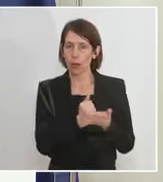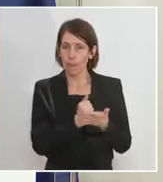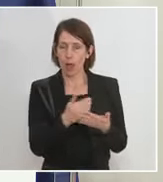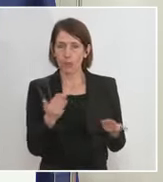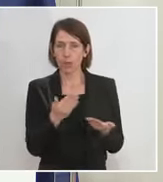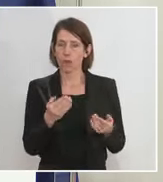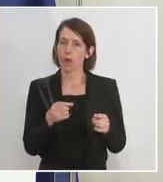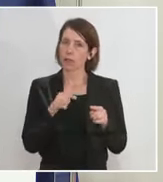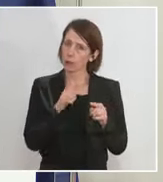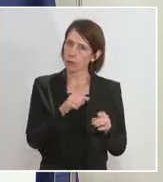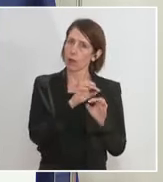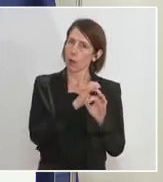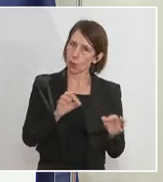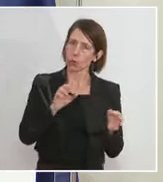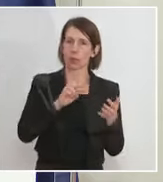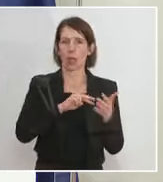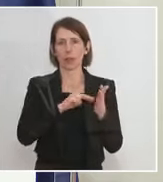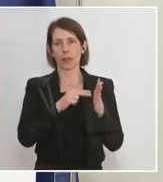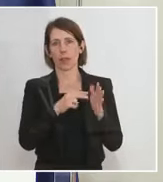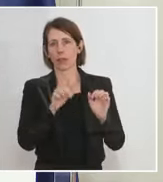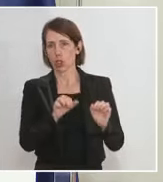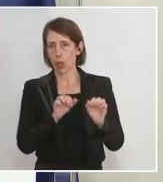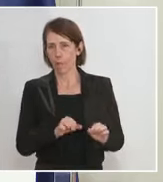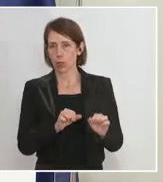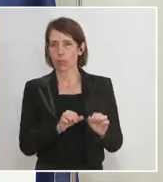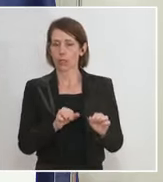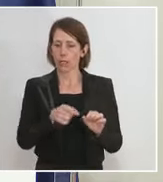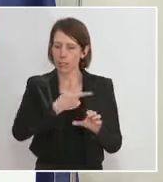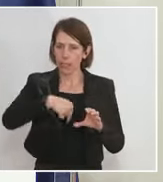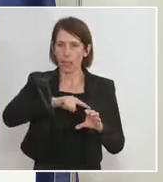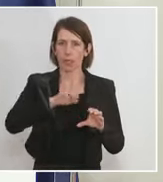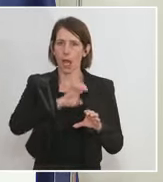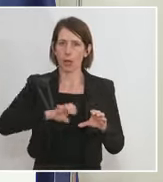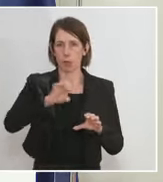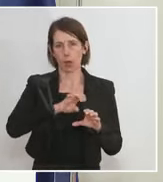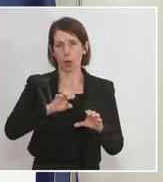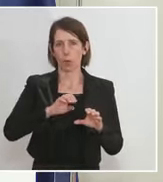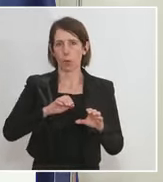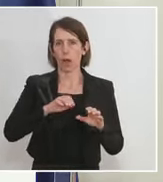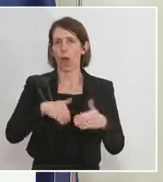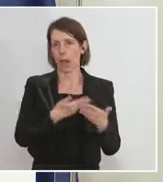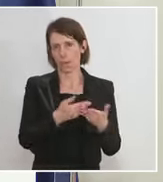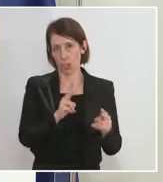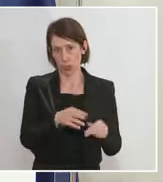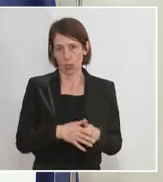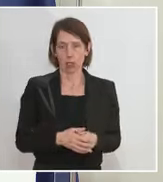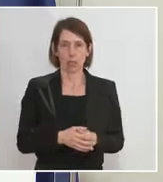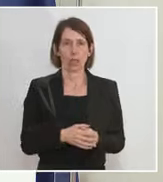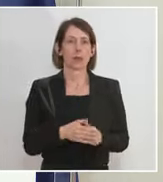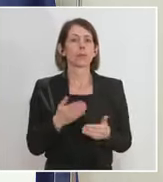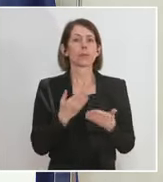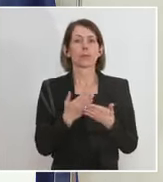eine gute technische Möglichkeit, um das innerhalb Europas auch zu gewährleisten. Und